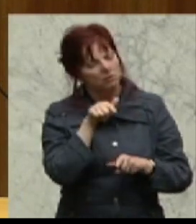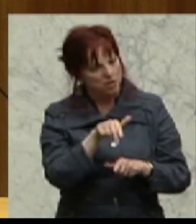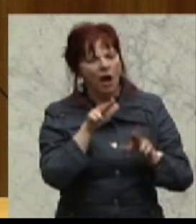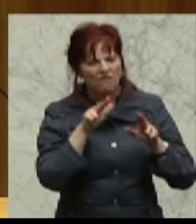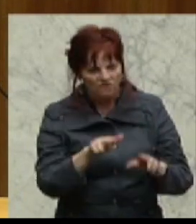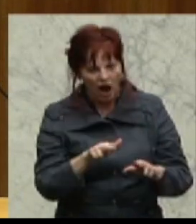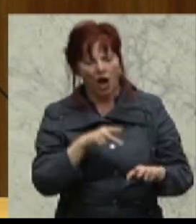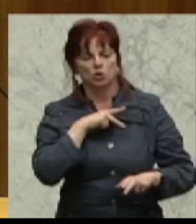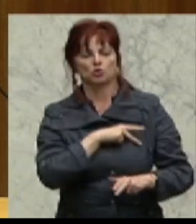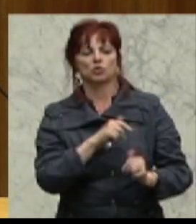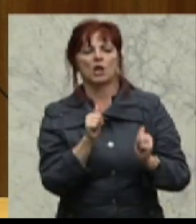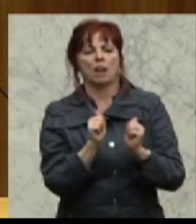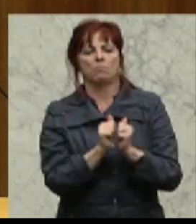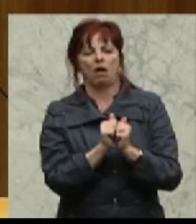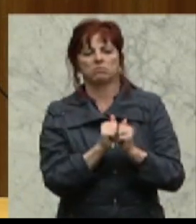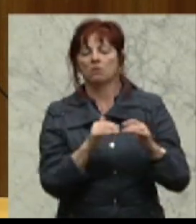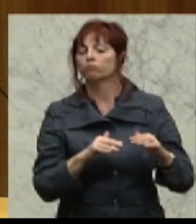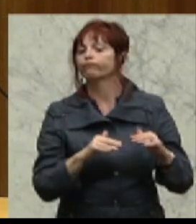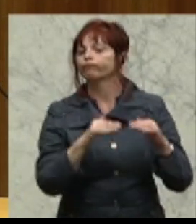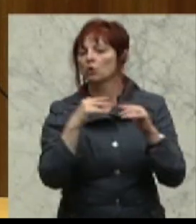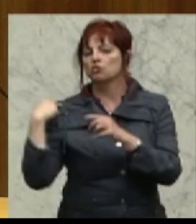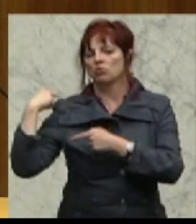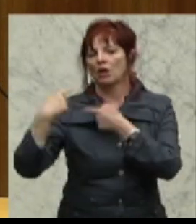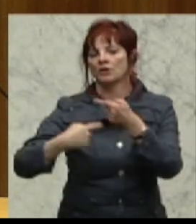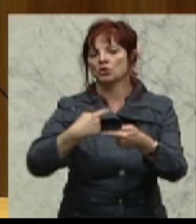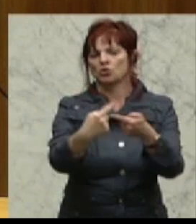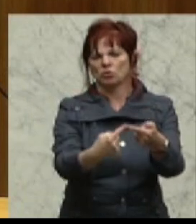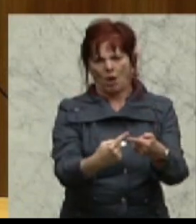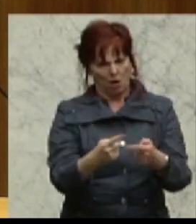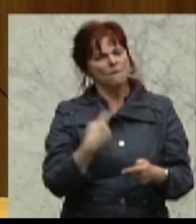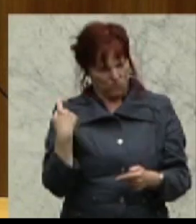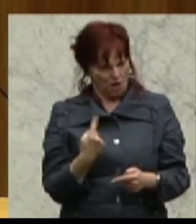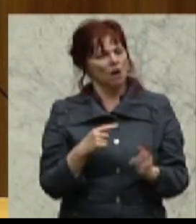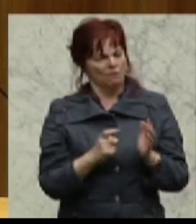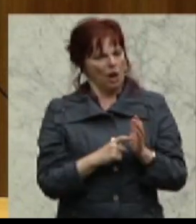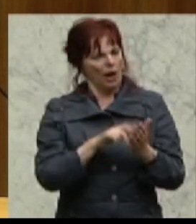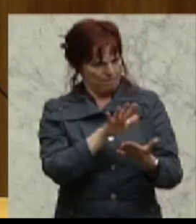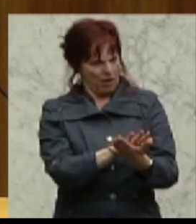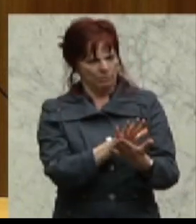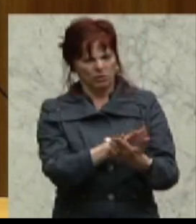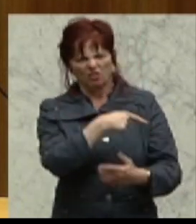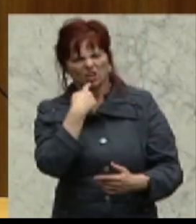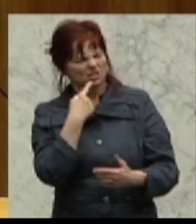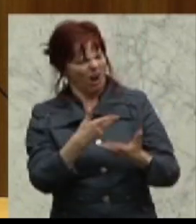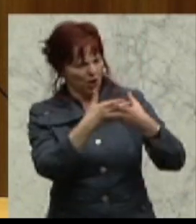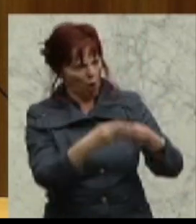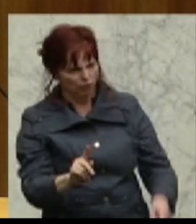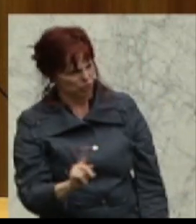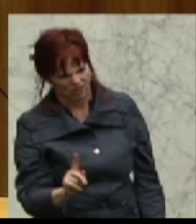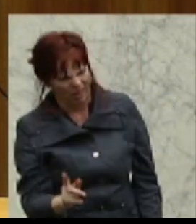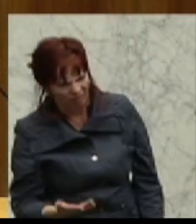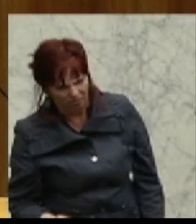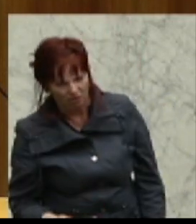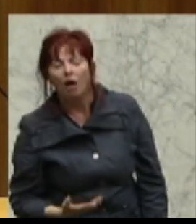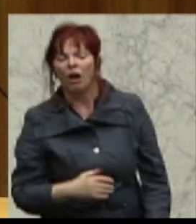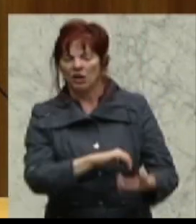Wir halten deshalb nichts von allgemeinen Auflösungsforderungen oder Verunglimpfungen, sondern wir brauchen Gewerkschaften für